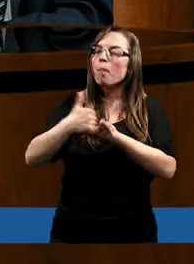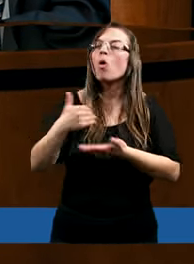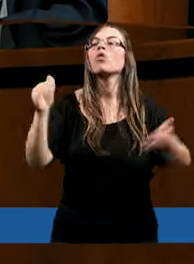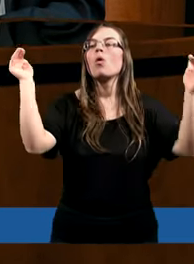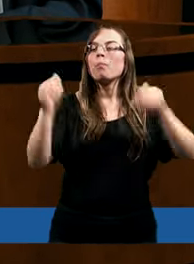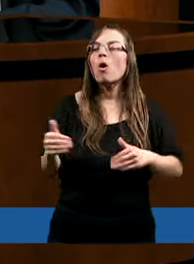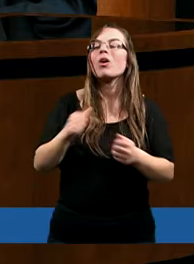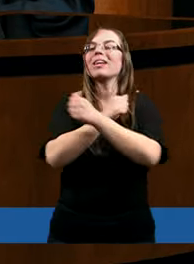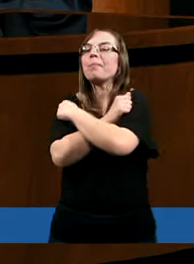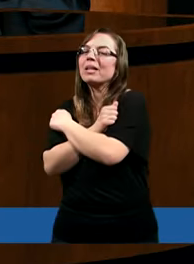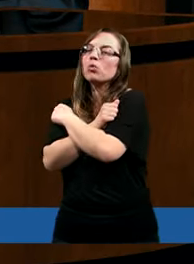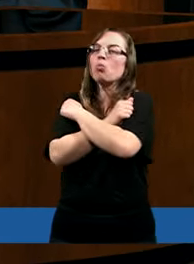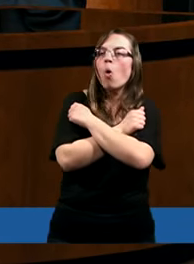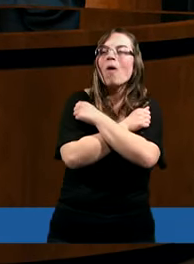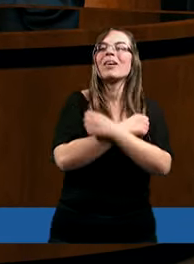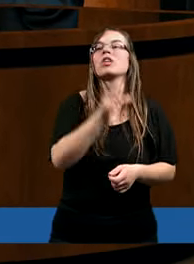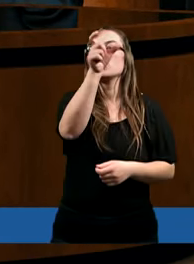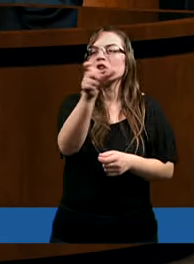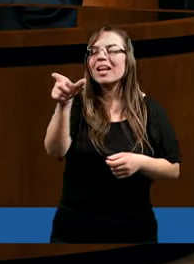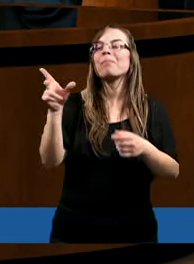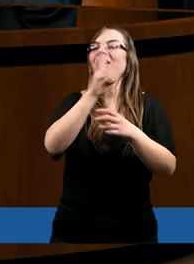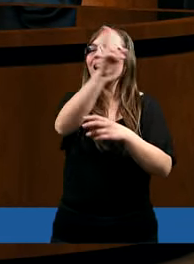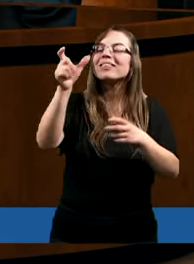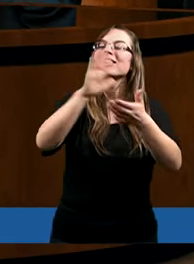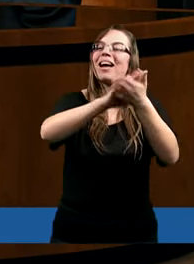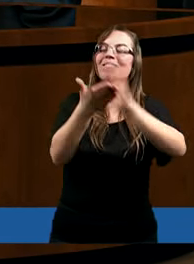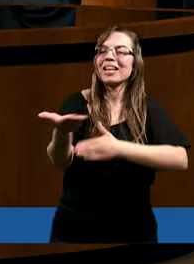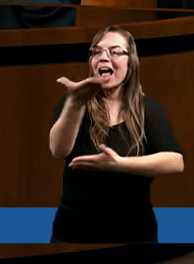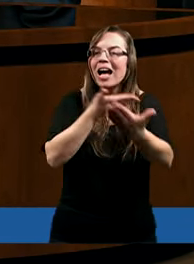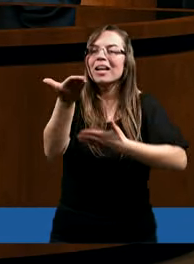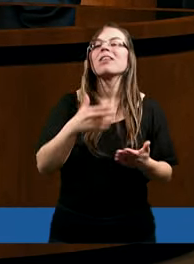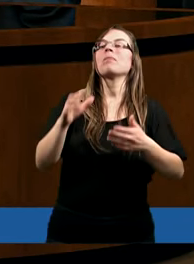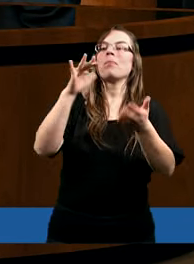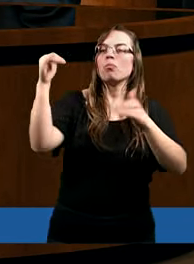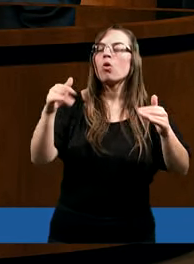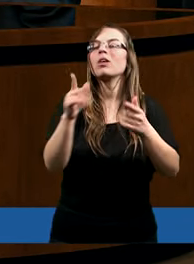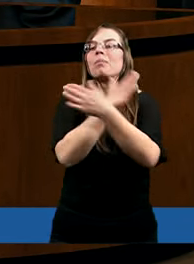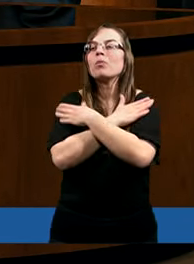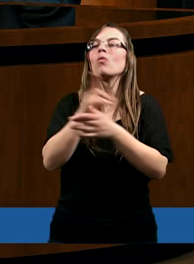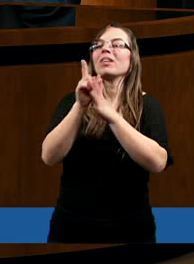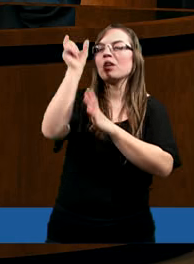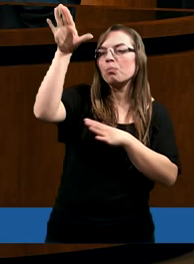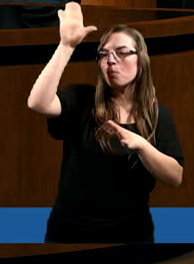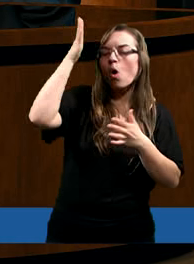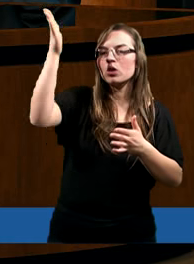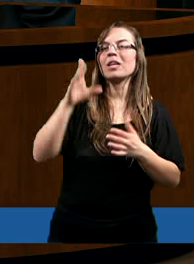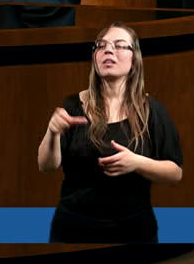mogli miłować siebie nawzajem, a także miłować Boga.